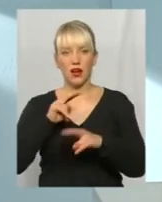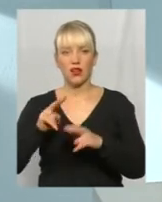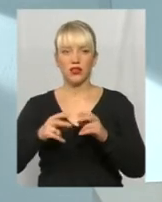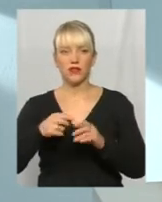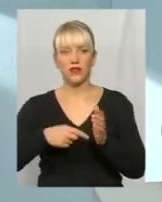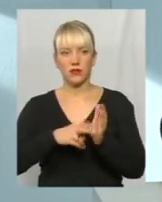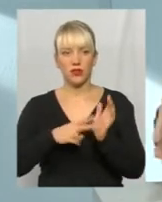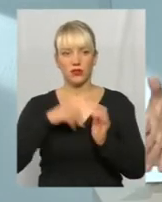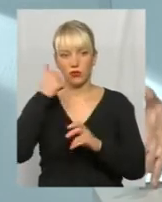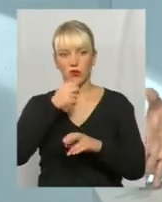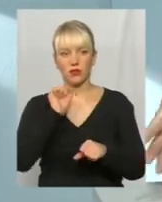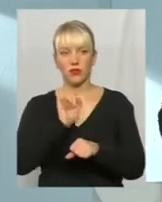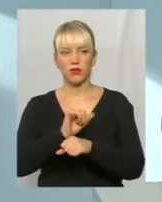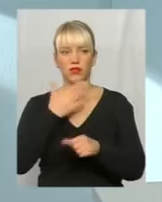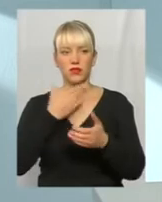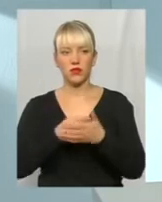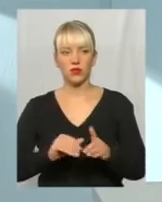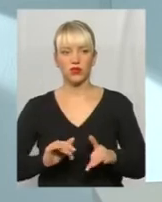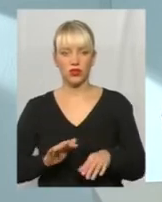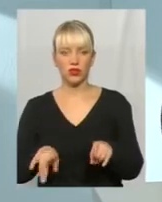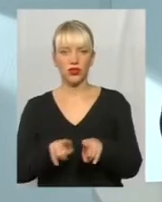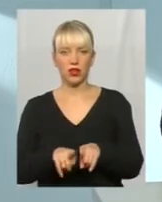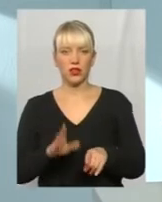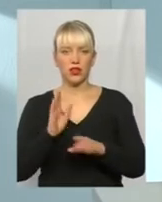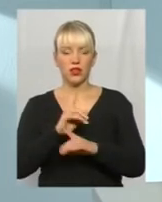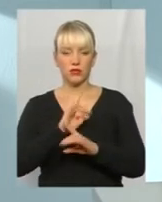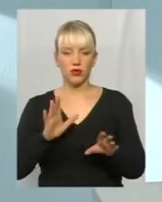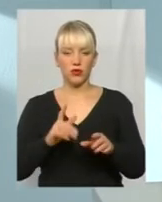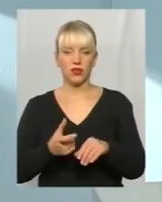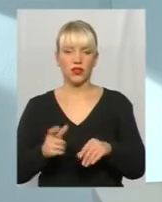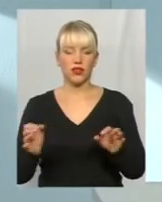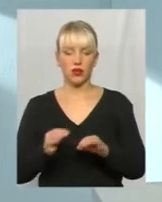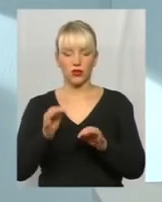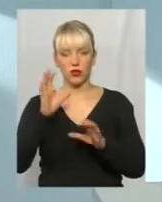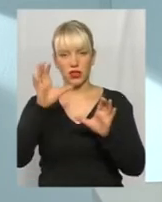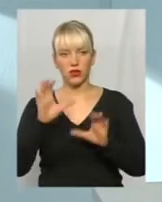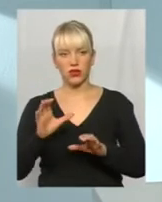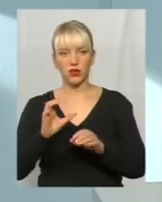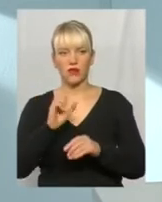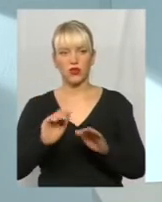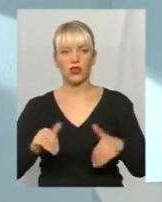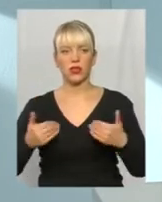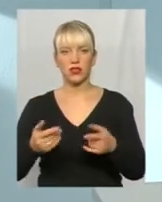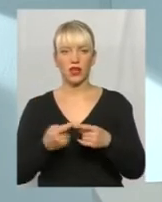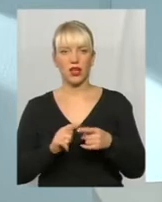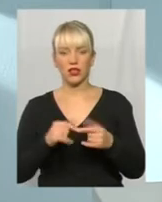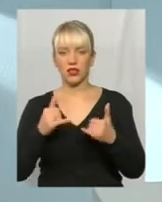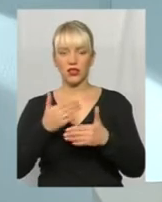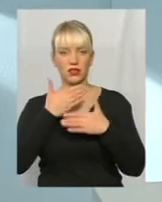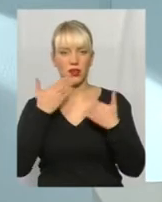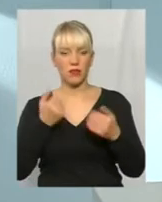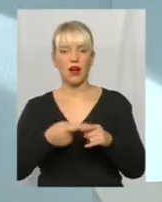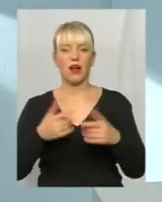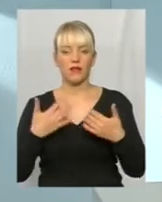році, припиняють свою дію. Таким чином, якщо не буде якоїсь законодавчої ініціативи, а її на даний момент нема, а вже